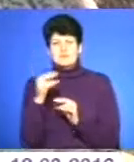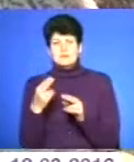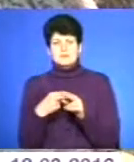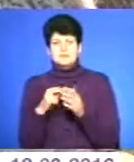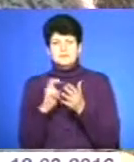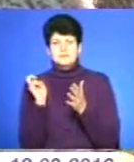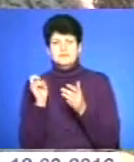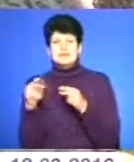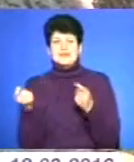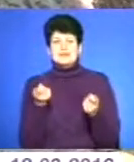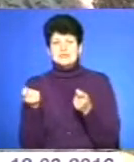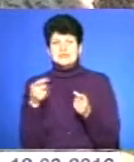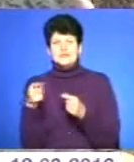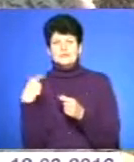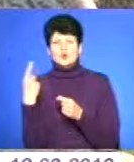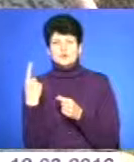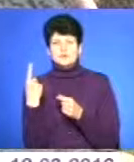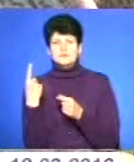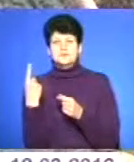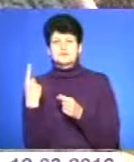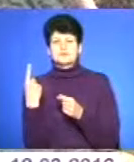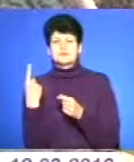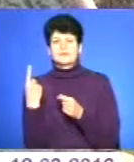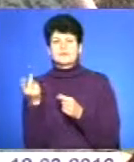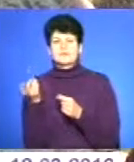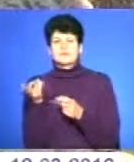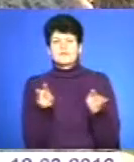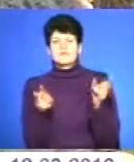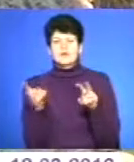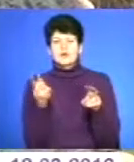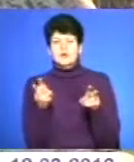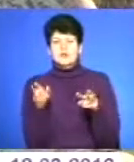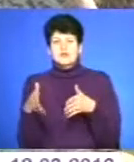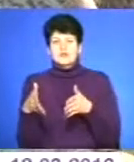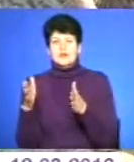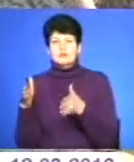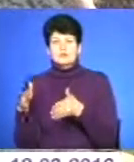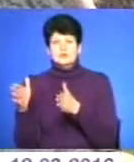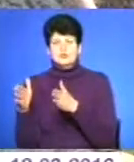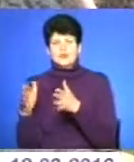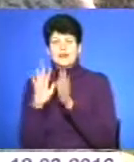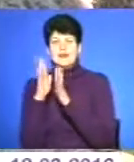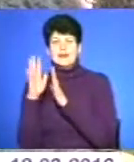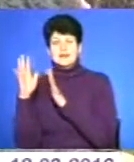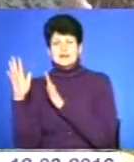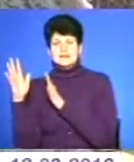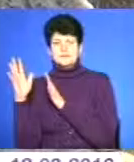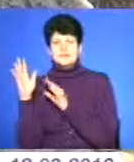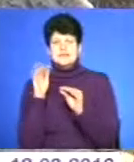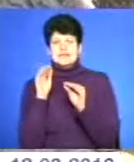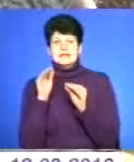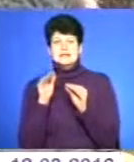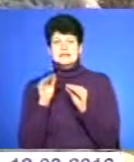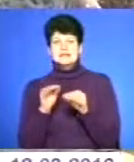адміністрації Тернопільської області виходять на смуги, лісосмуги, ліси, засаджувати